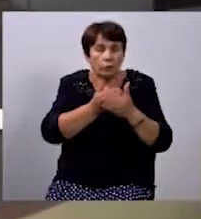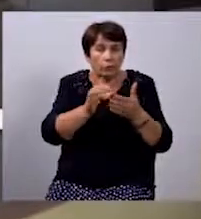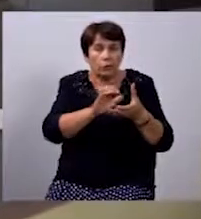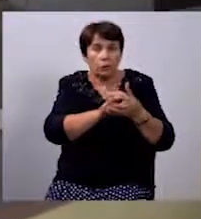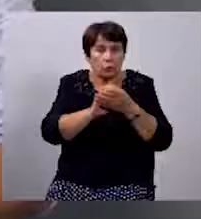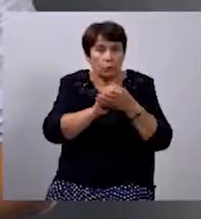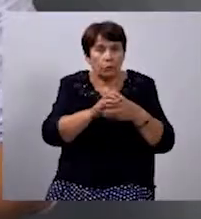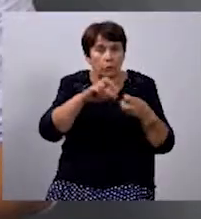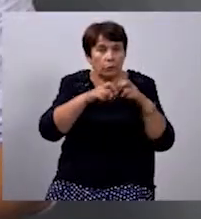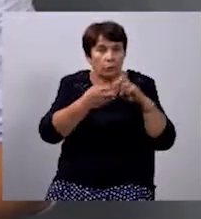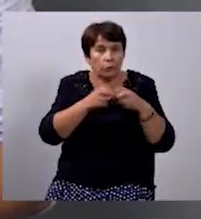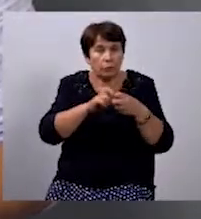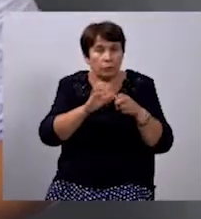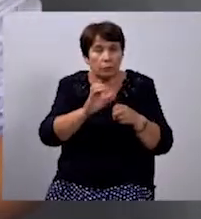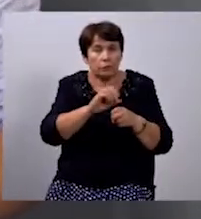Івано-Франківськ.